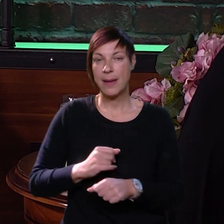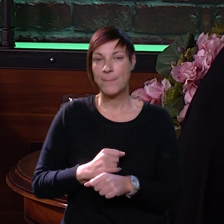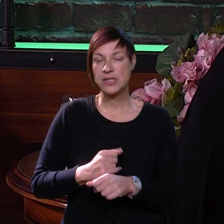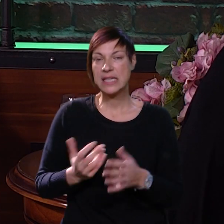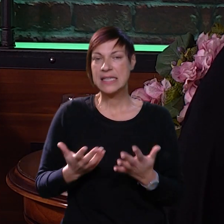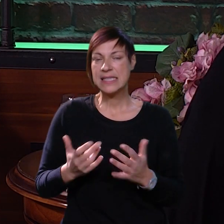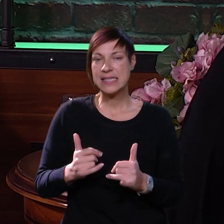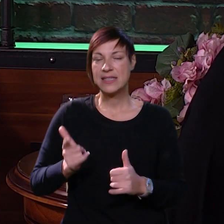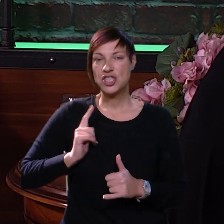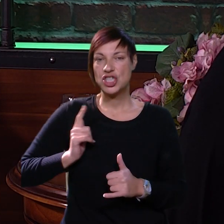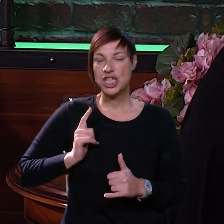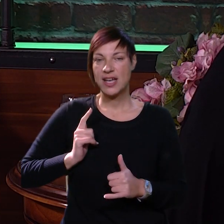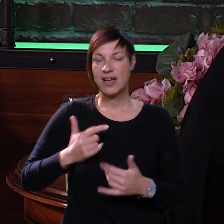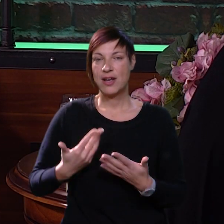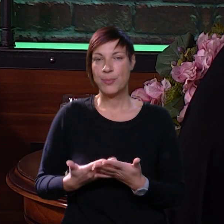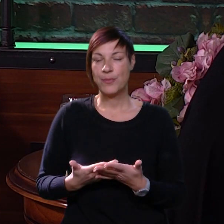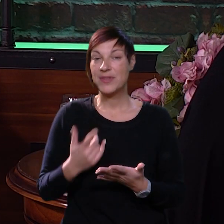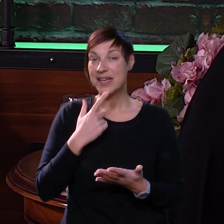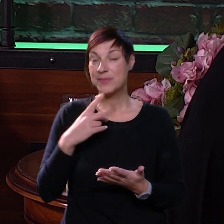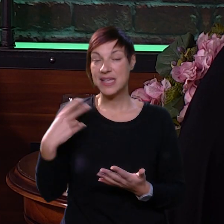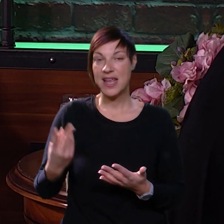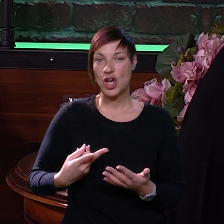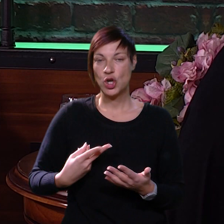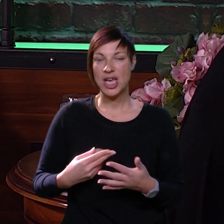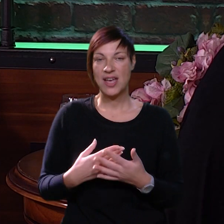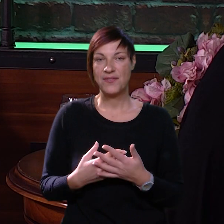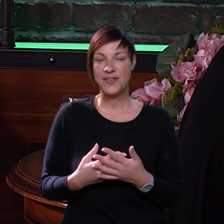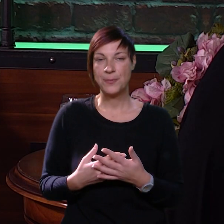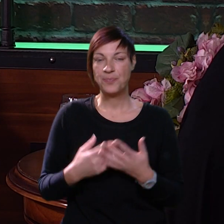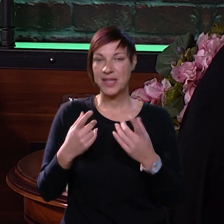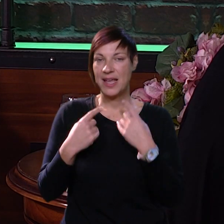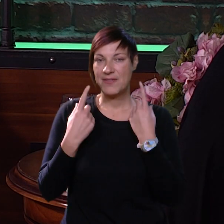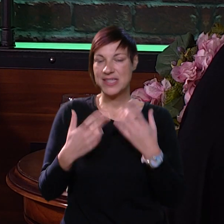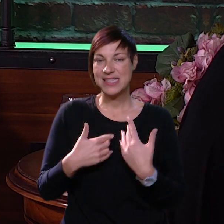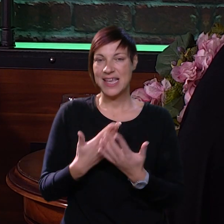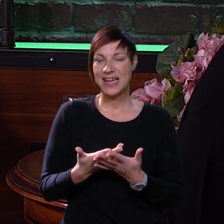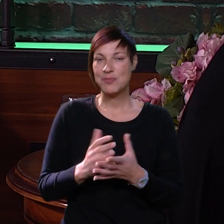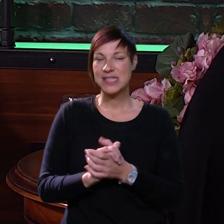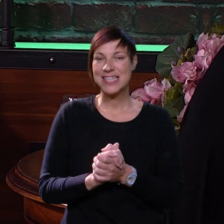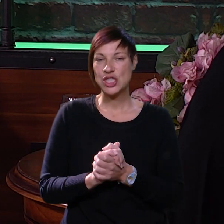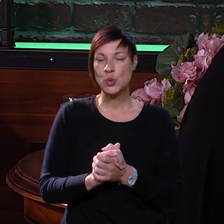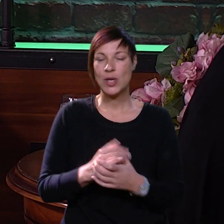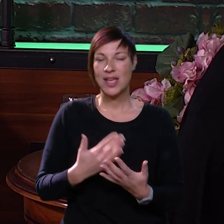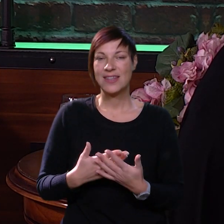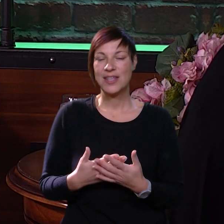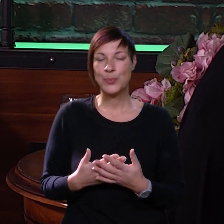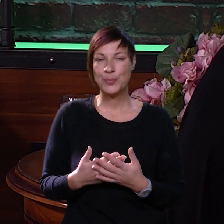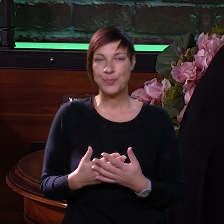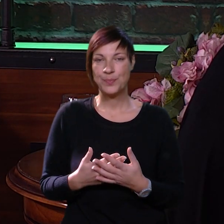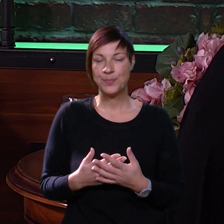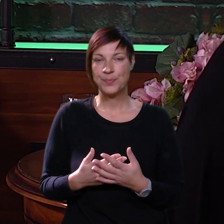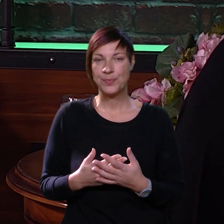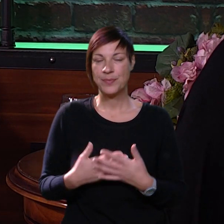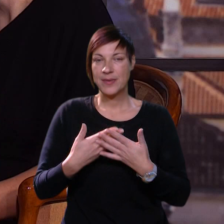i sada smo nekako očekamo da nam se neko javi i veselimo se s urodnje ako će se neko